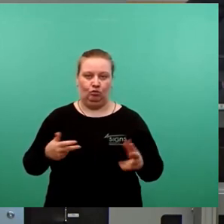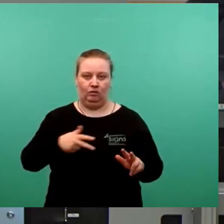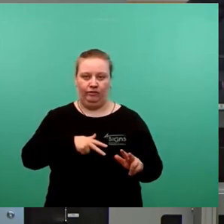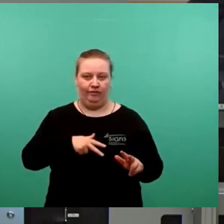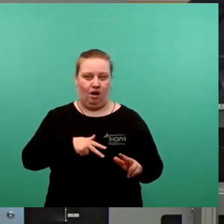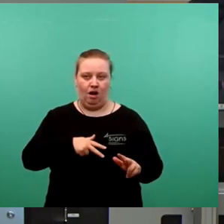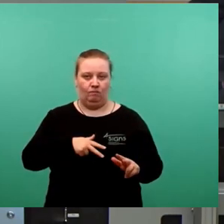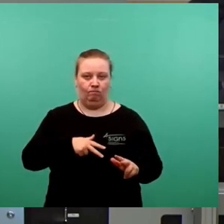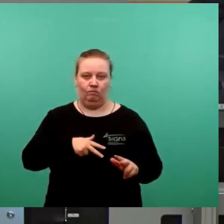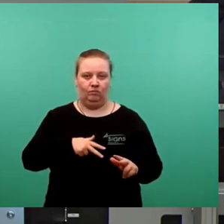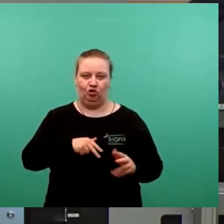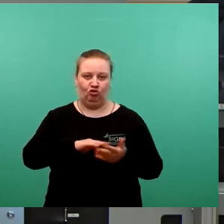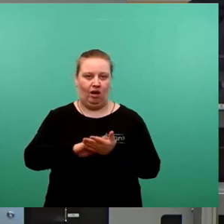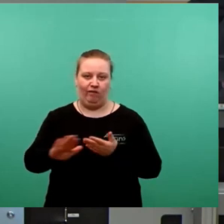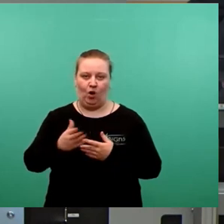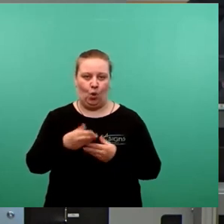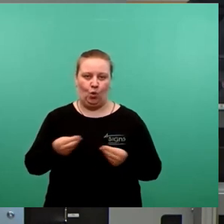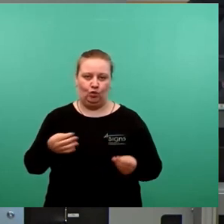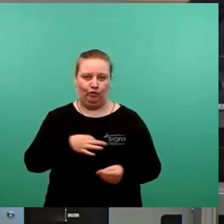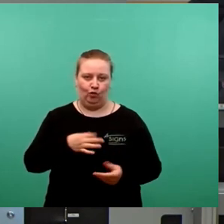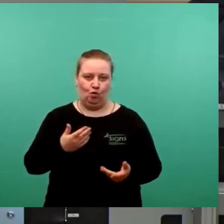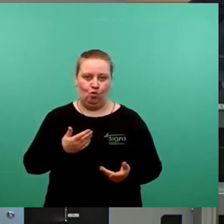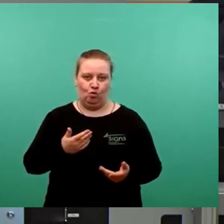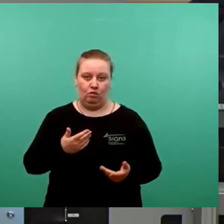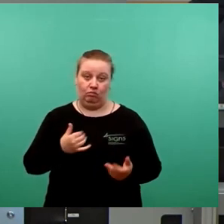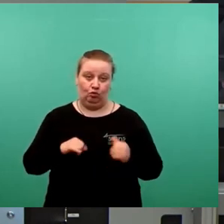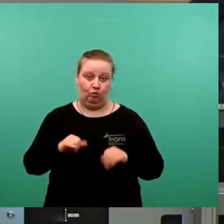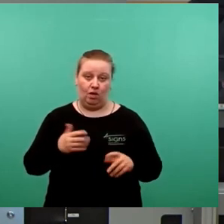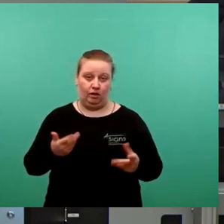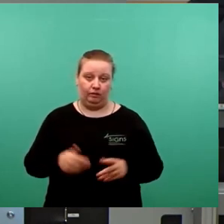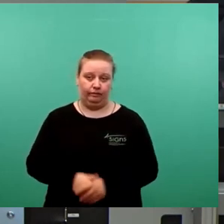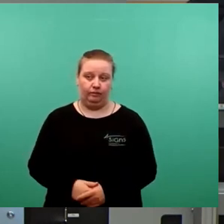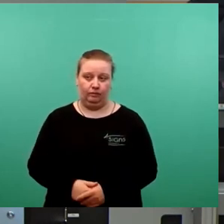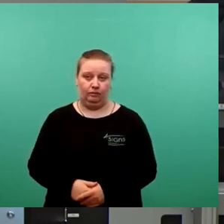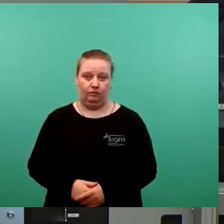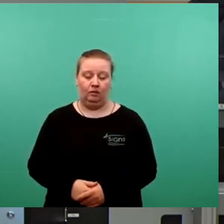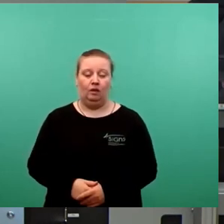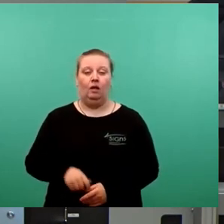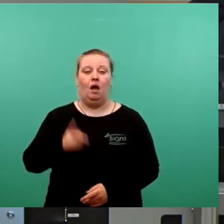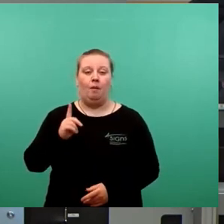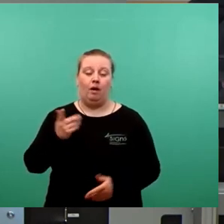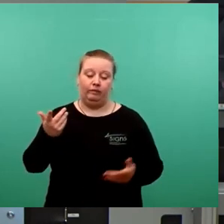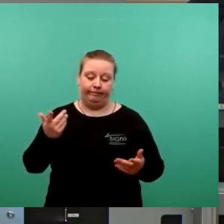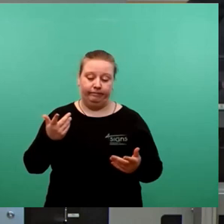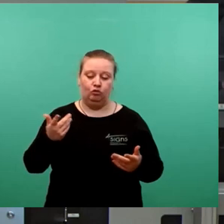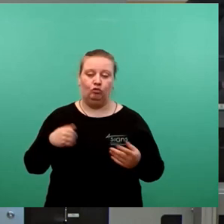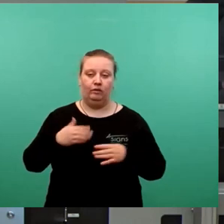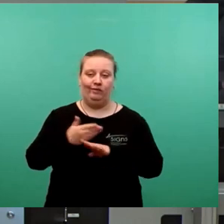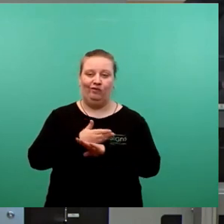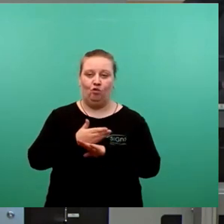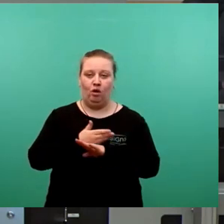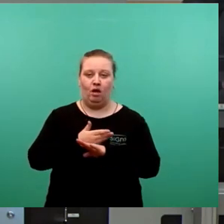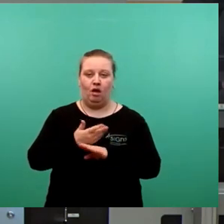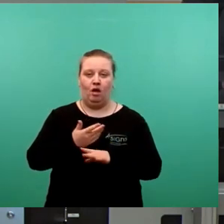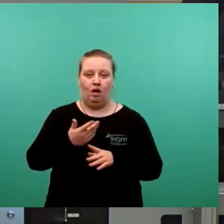einfache und bequeme Lösung, wie du das hier genannt hast. Aber es wurde ja bereits im Vorfeld das Jungtem